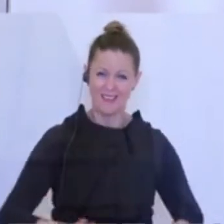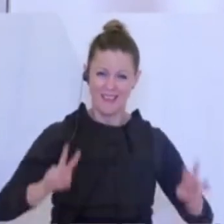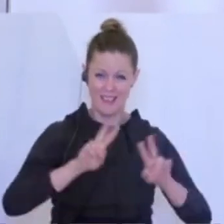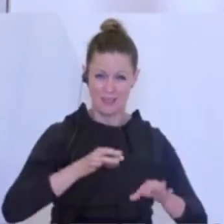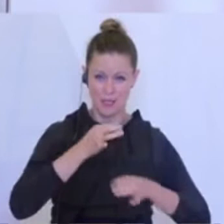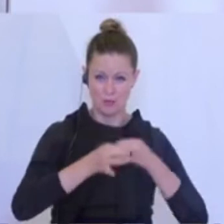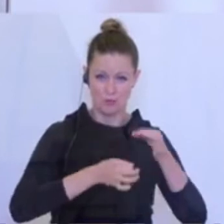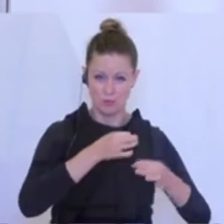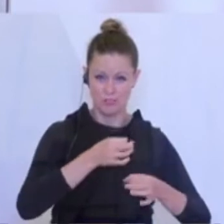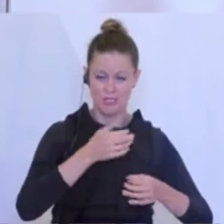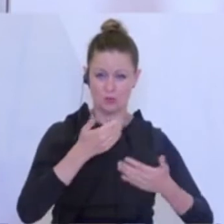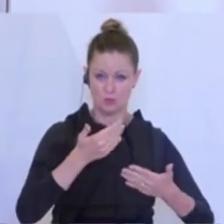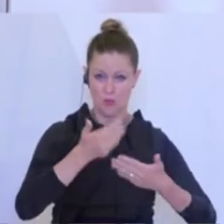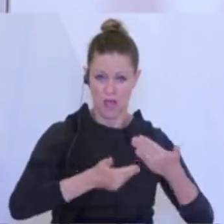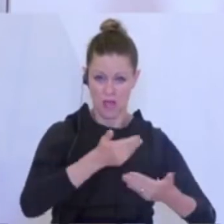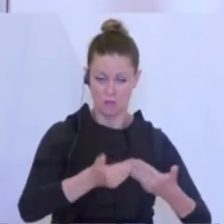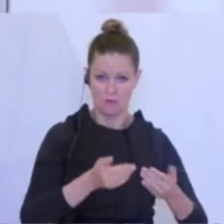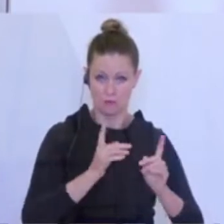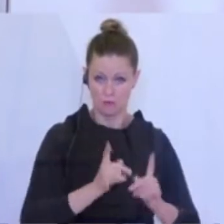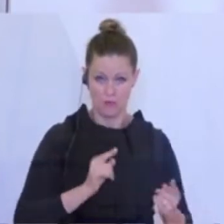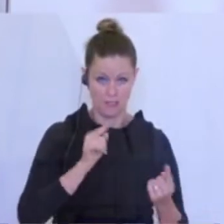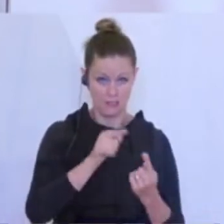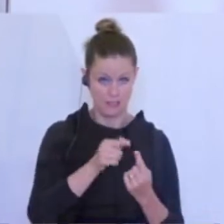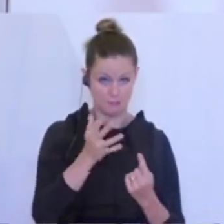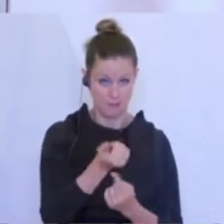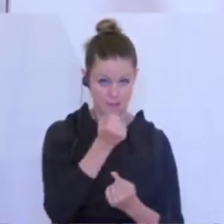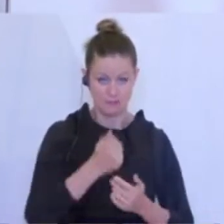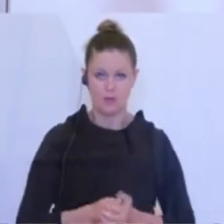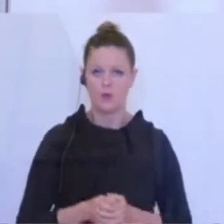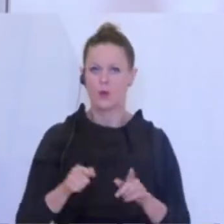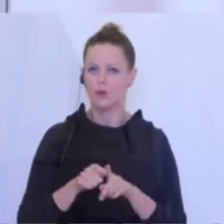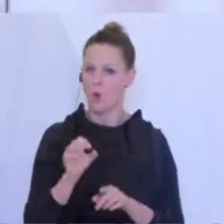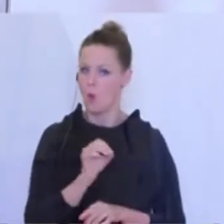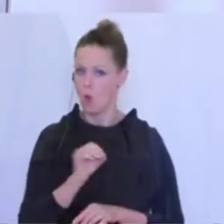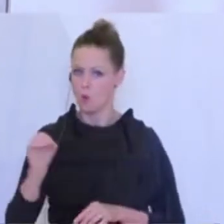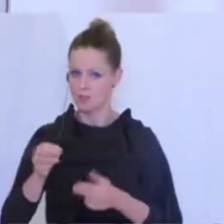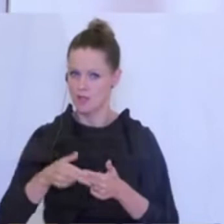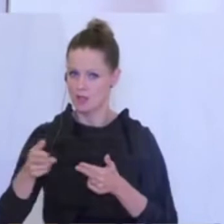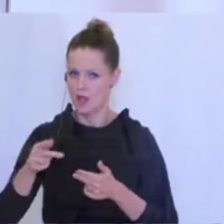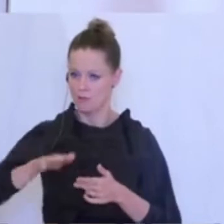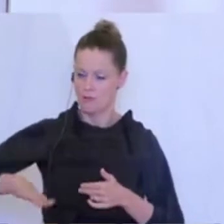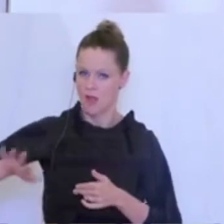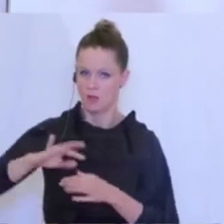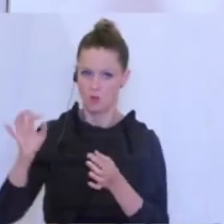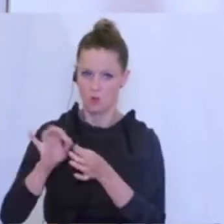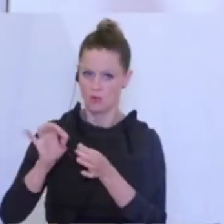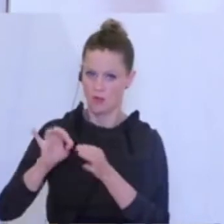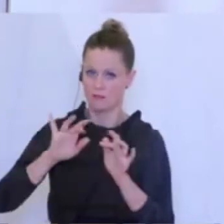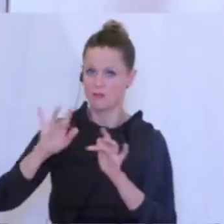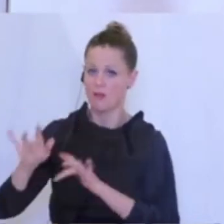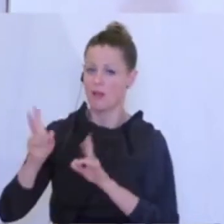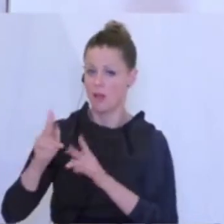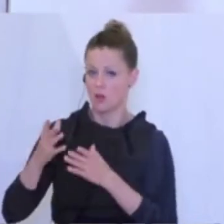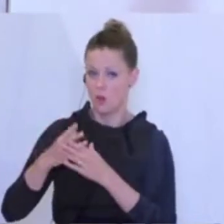Prozedere zustande zu bringen. Und wir sind natürlich auch mit unseren östlichen Nachbarn in Kontakt, um Lösungen hier